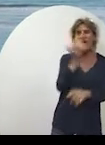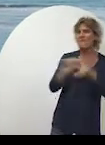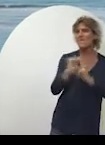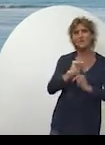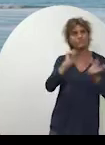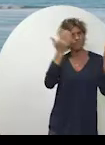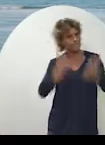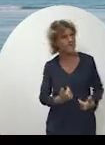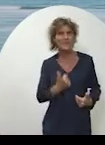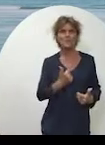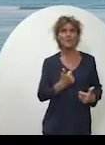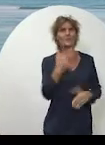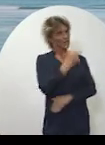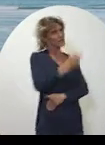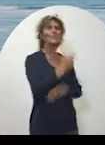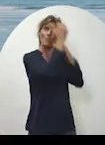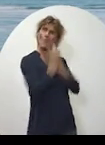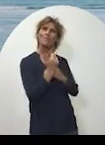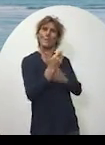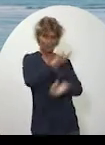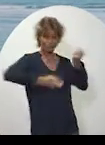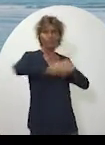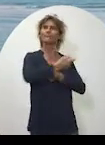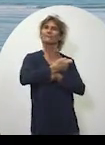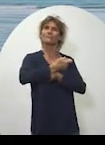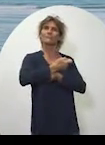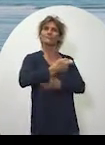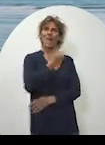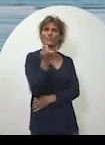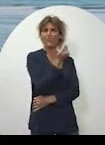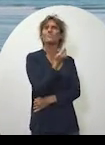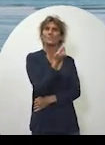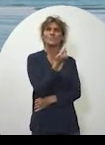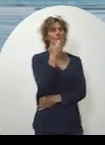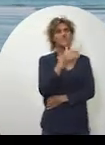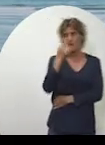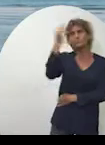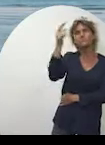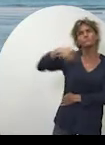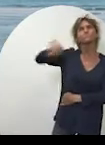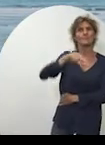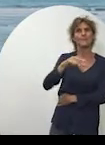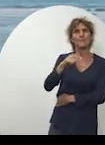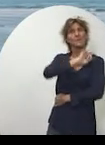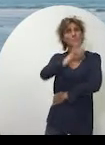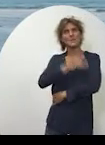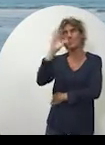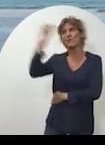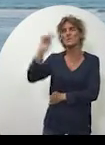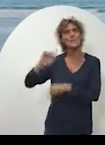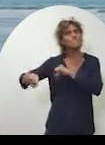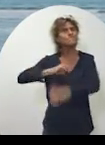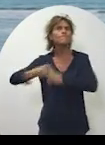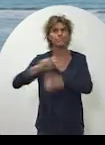savoir-faire, et notre savoir-être, tout en préservant nos intérêts financiers. Je pense à nos sportifs, qui